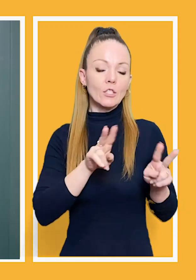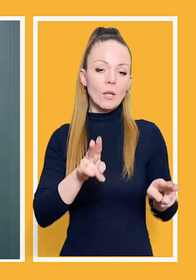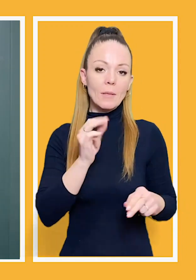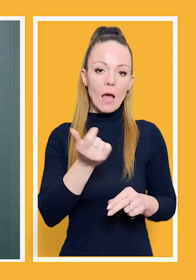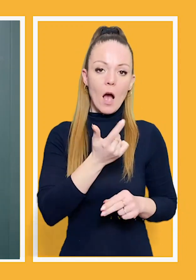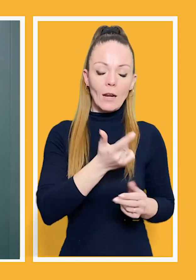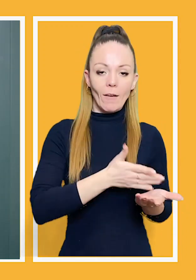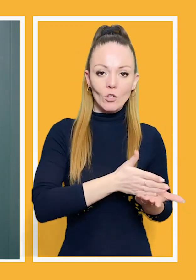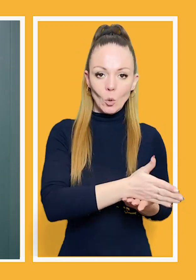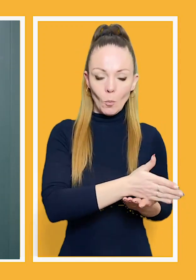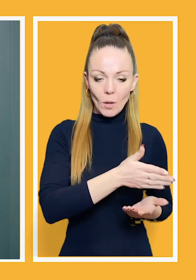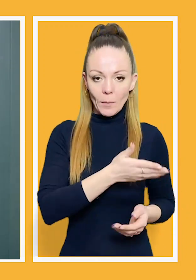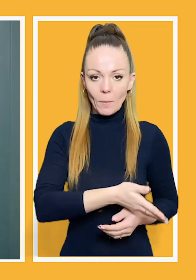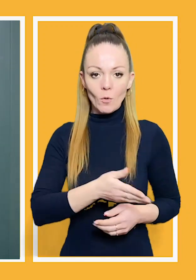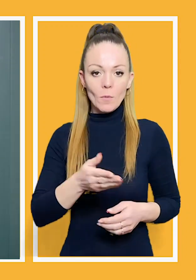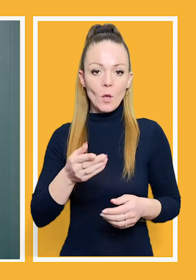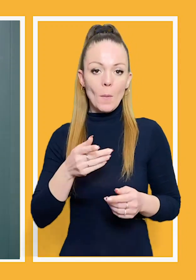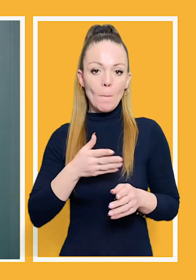Харківському напрямку.